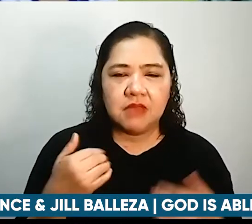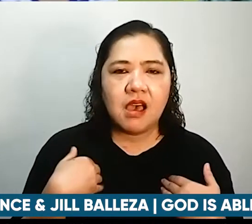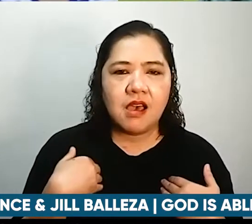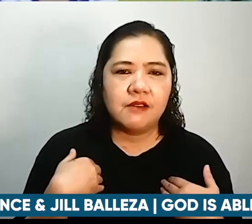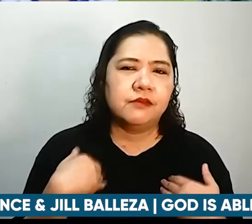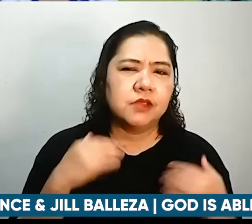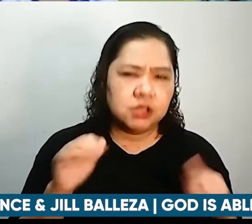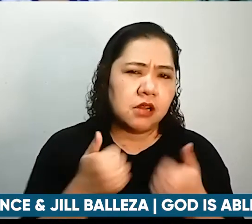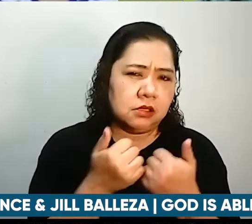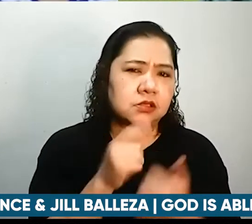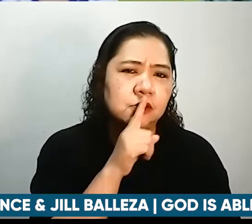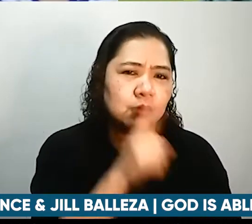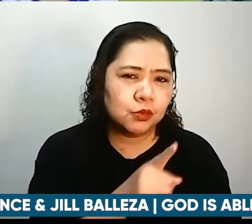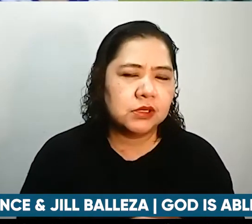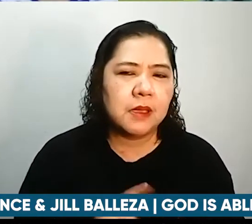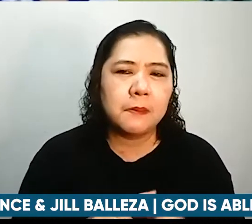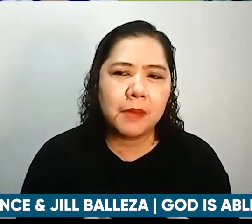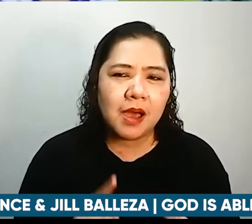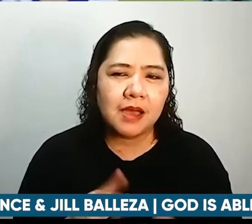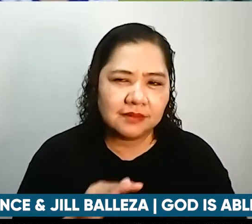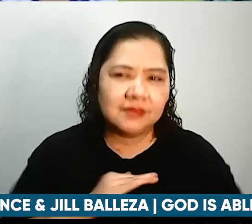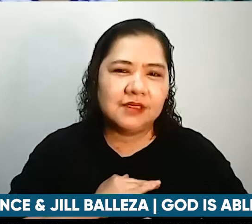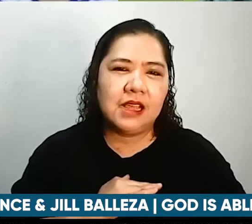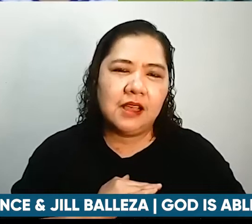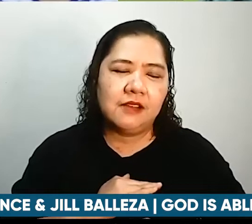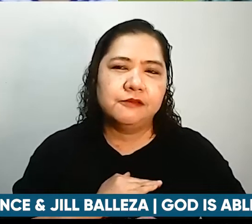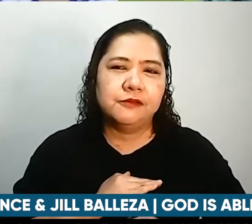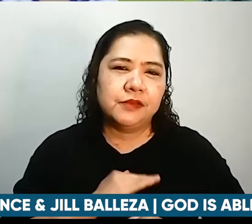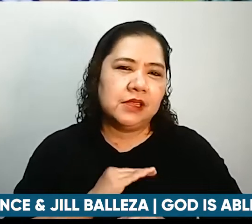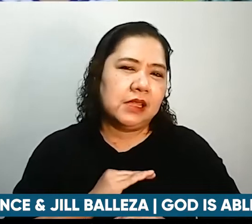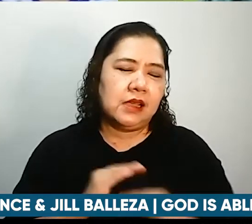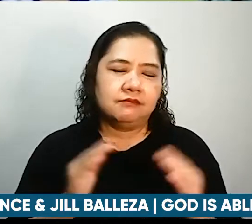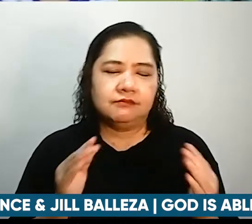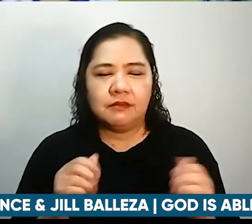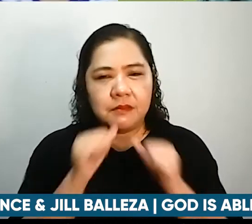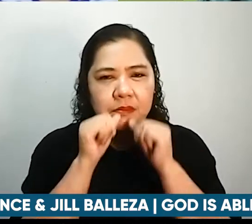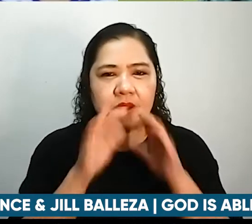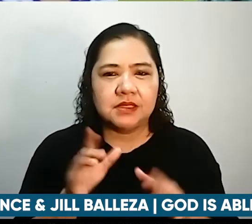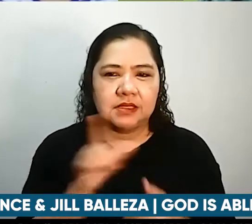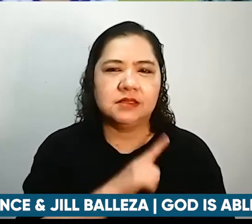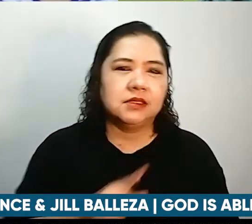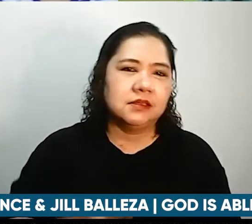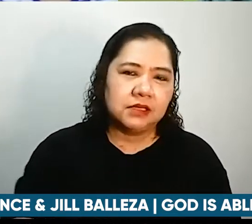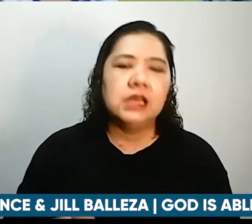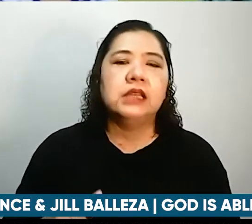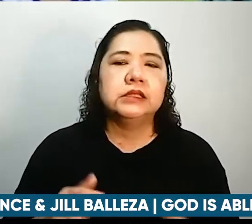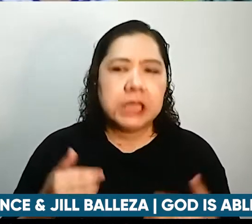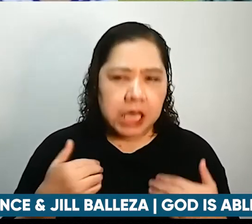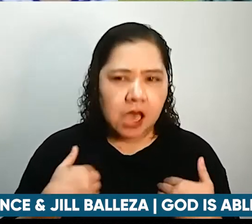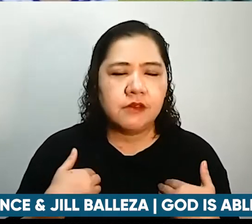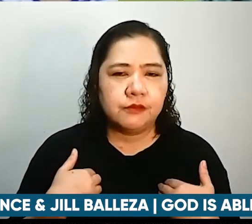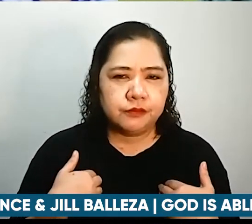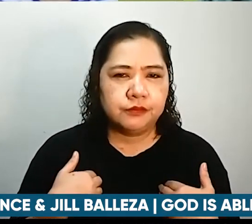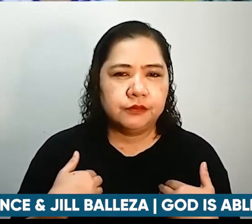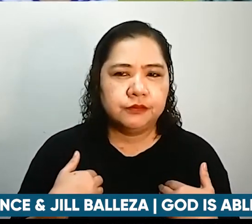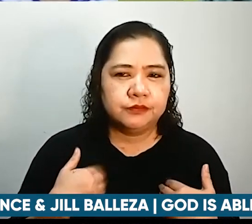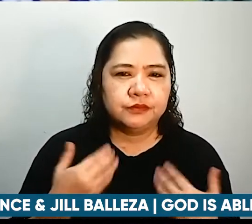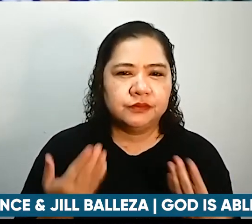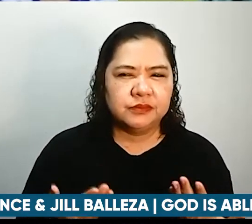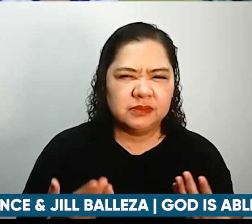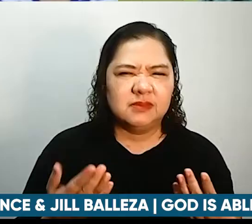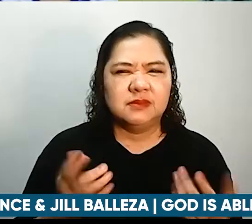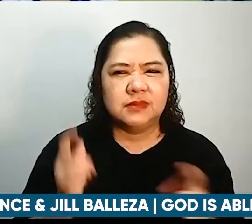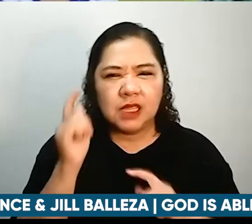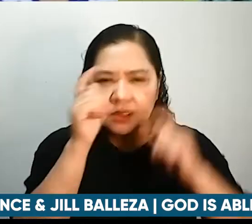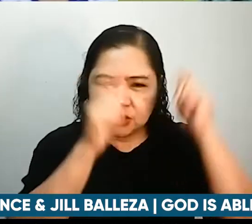at umaapaw pa ang biyaya ng Lord. May mga pagsubok pero si Lord talaga yung laging